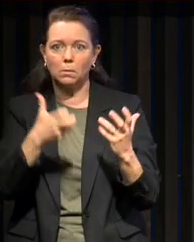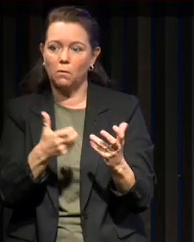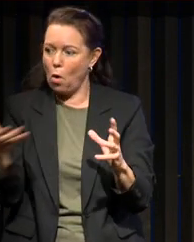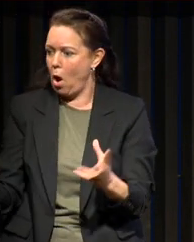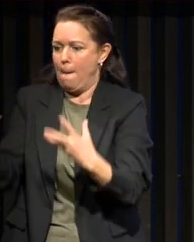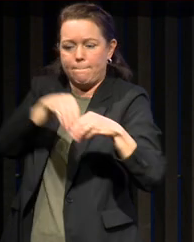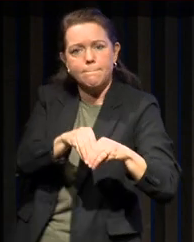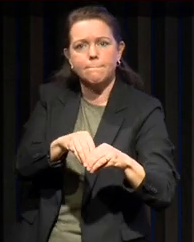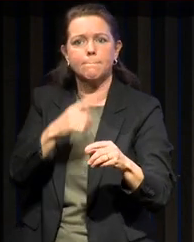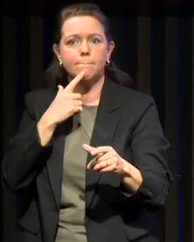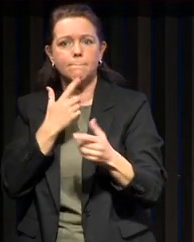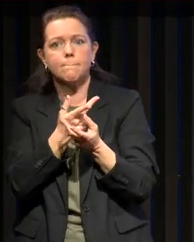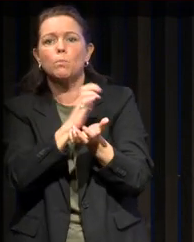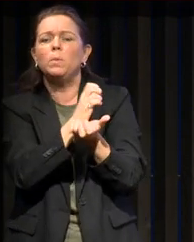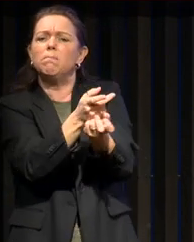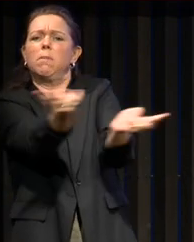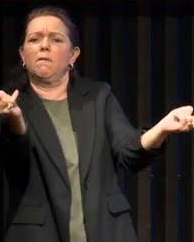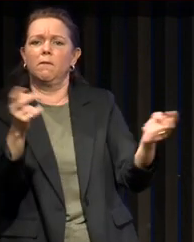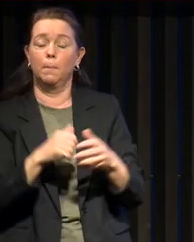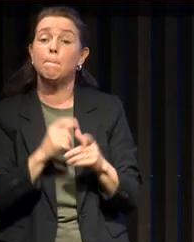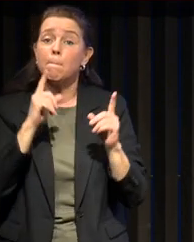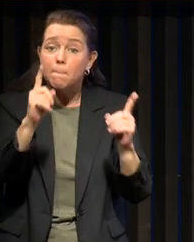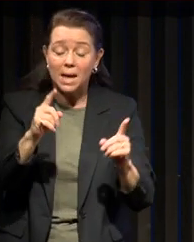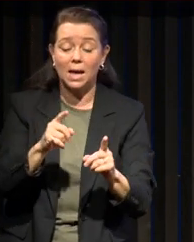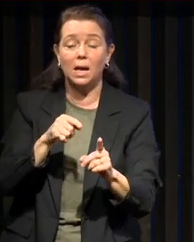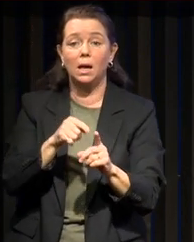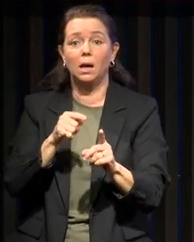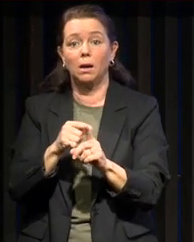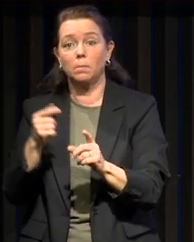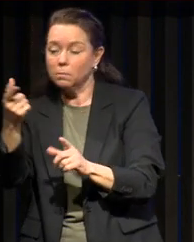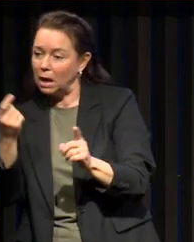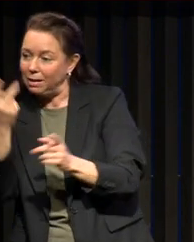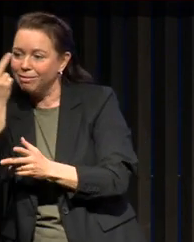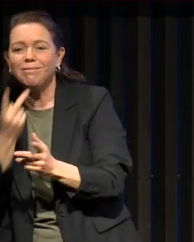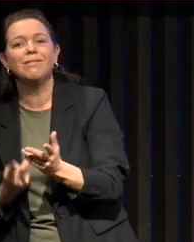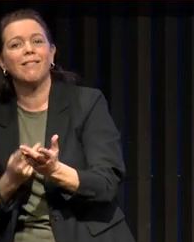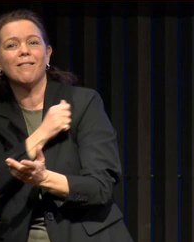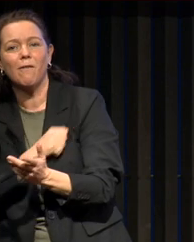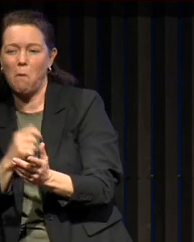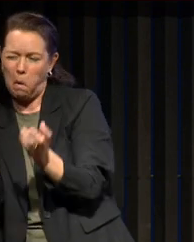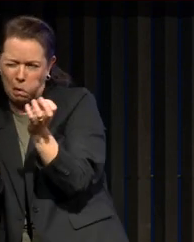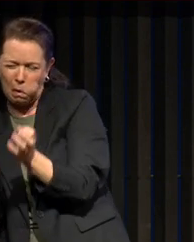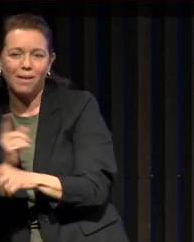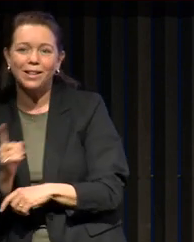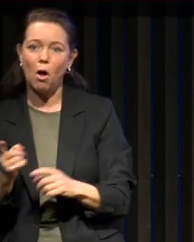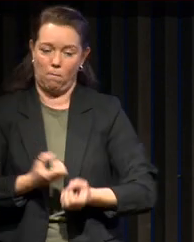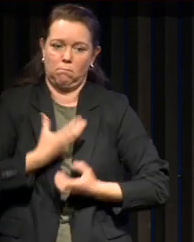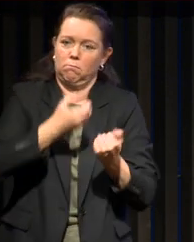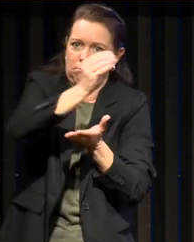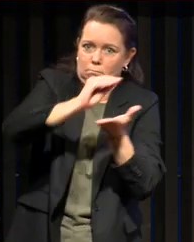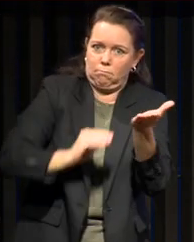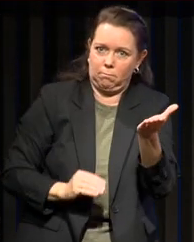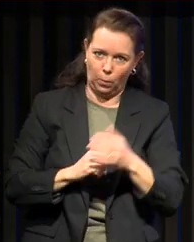de publier ces caricatures. Mais du coup, ce qui devient l'œuvre centrale ne devient plus la caricature, mais le récit. Et dans ce récit,